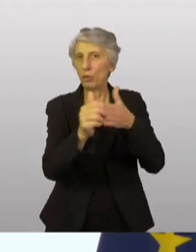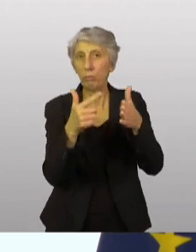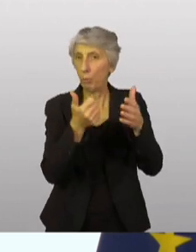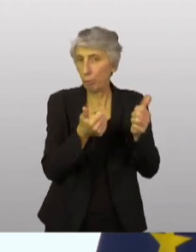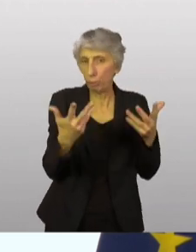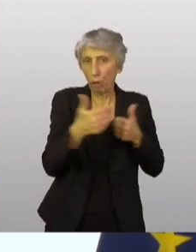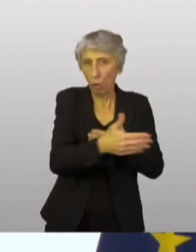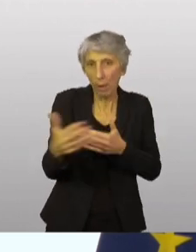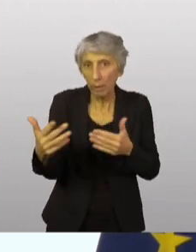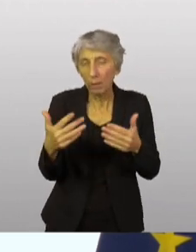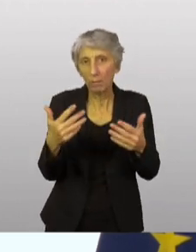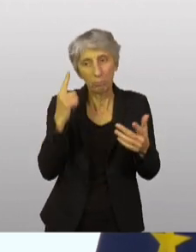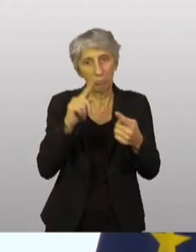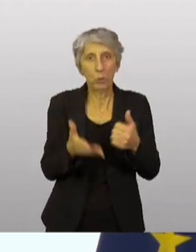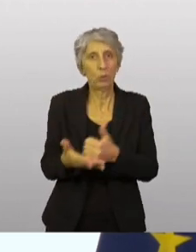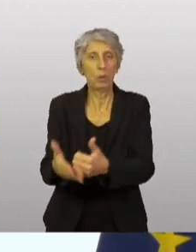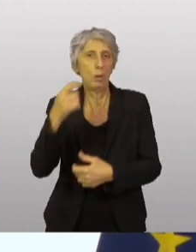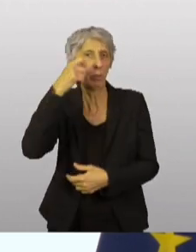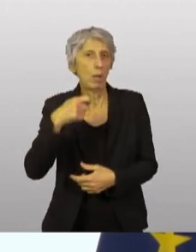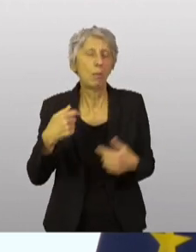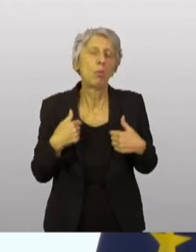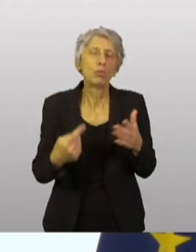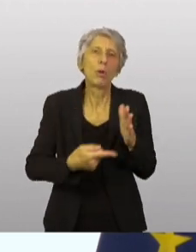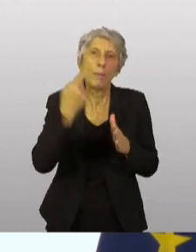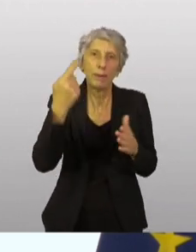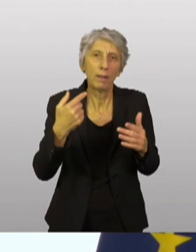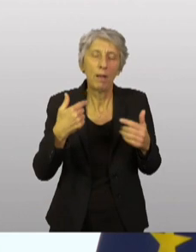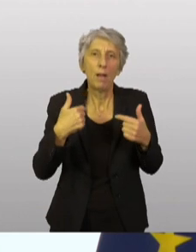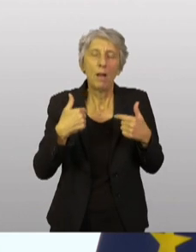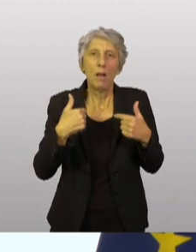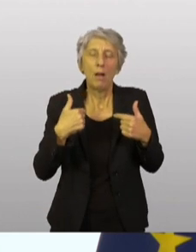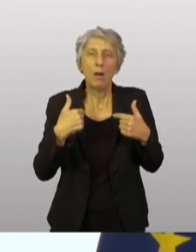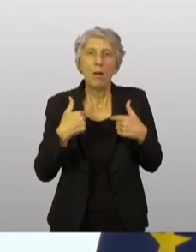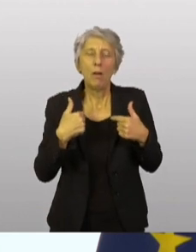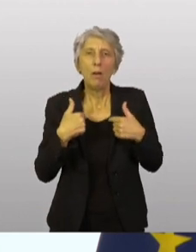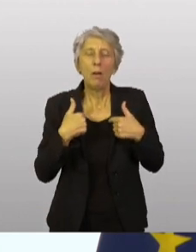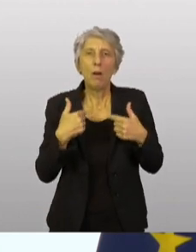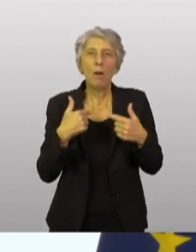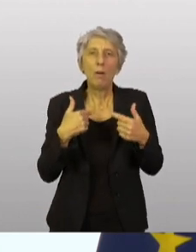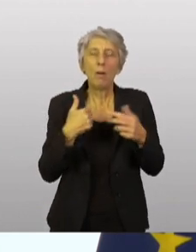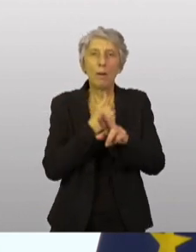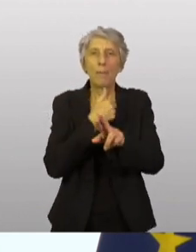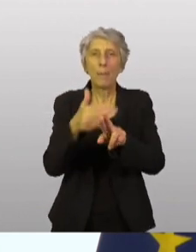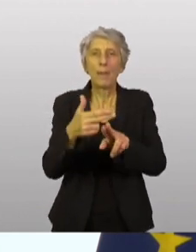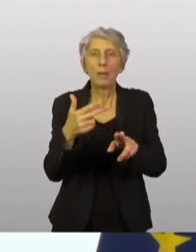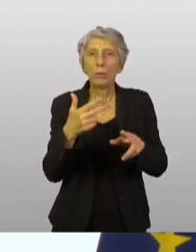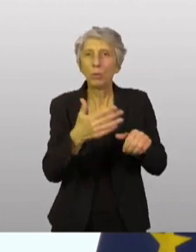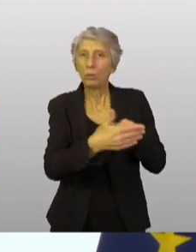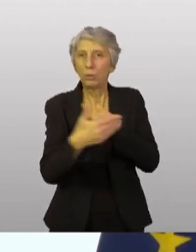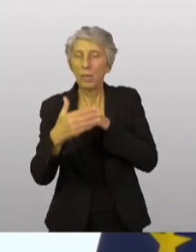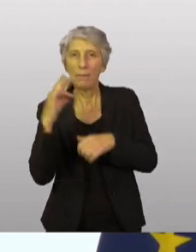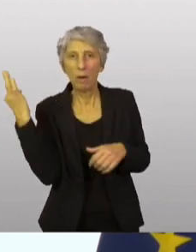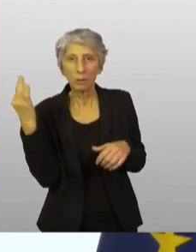dans le soutien de l'Ukraine. Je répète ma réponse. Nous avons le soutien de la